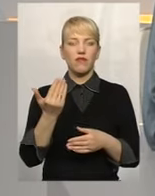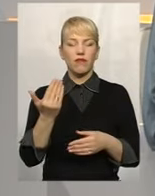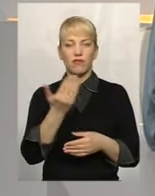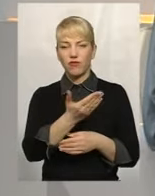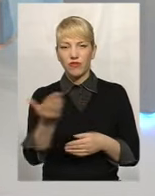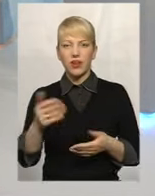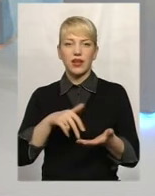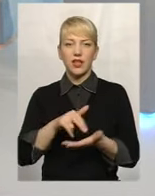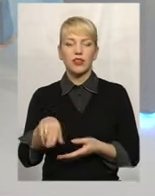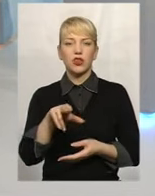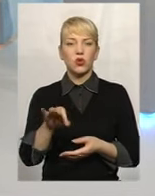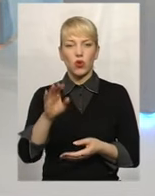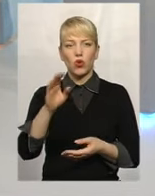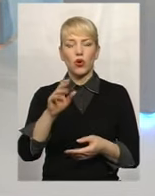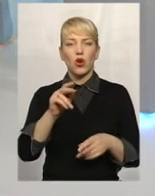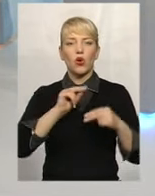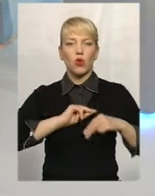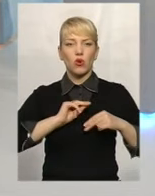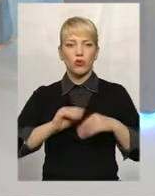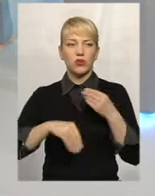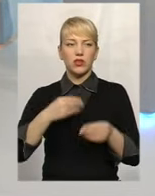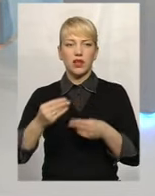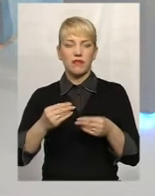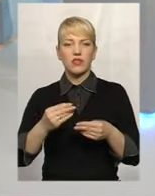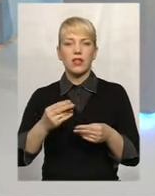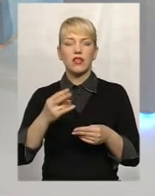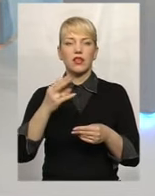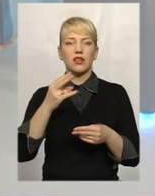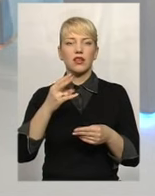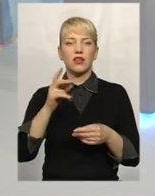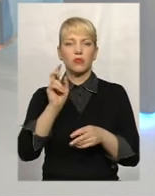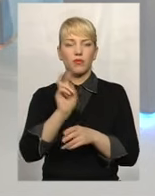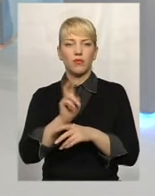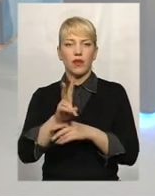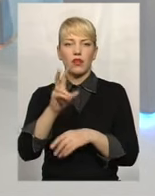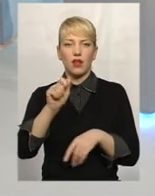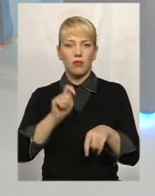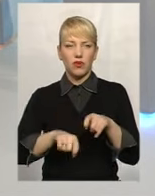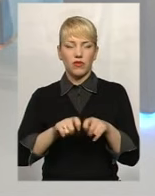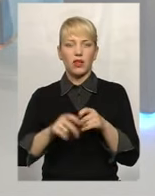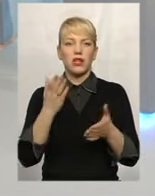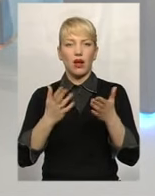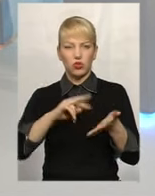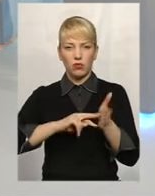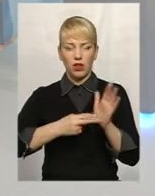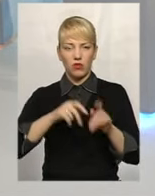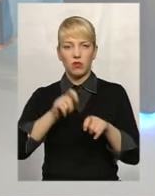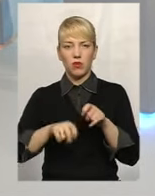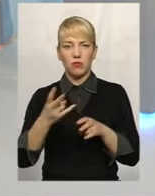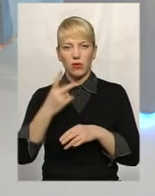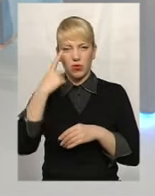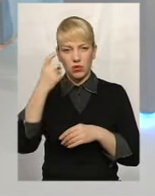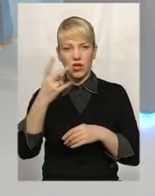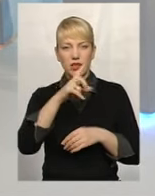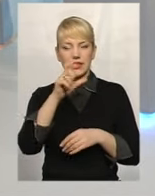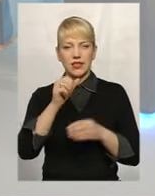перевірку? Чи ні? Маємо тільки при планових перевірках. При планових перевірках ми маємо повідомити роботодавця за